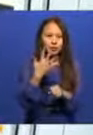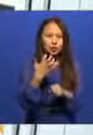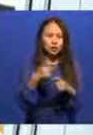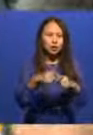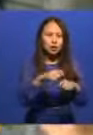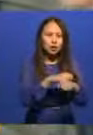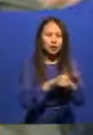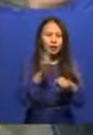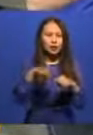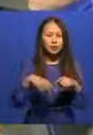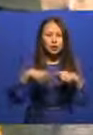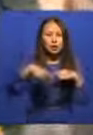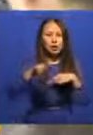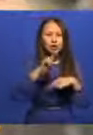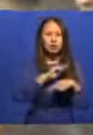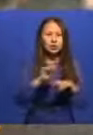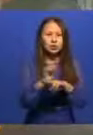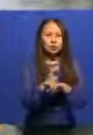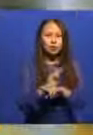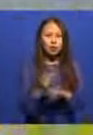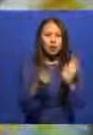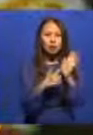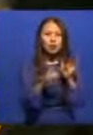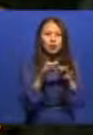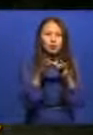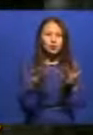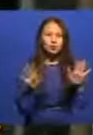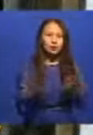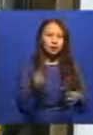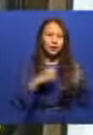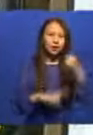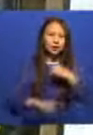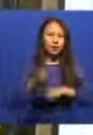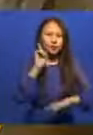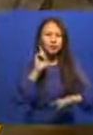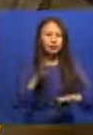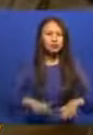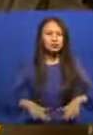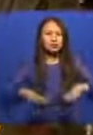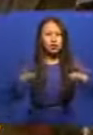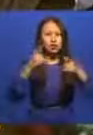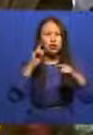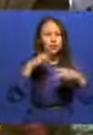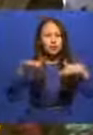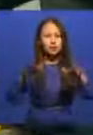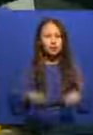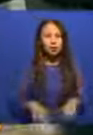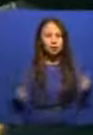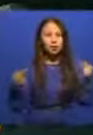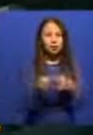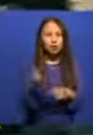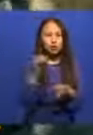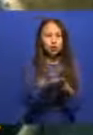500 шақырымдық жол қалыпына келтірілді. Қарғанды обылсында тасқының беті қайта бастаған қазір суы қайтқан ауылдарда тазалық жұмыстар